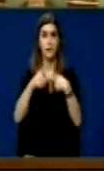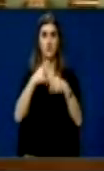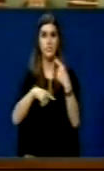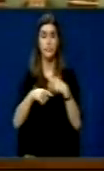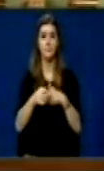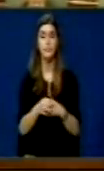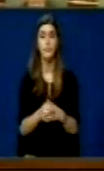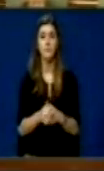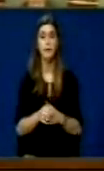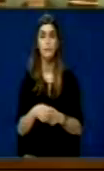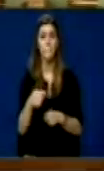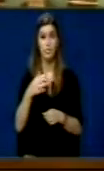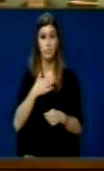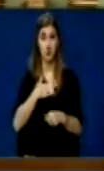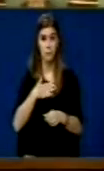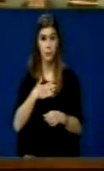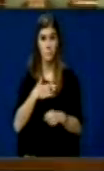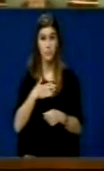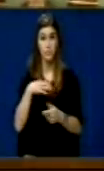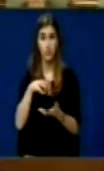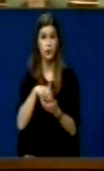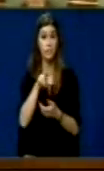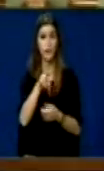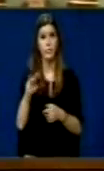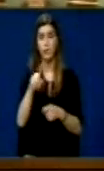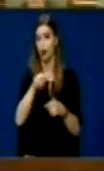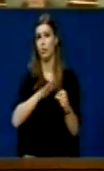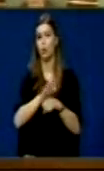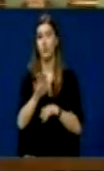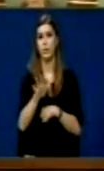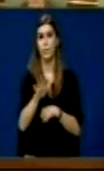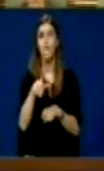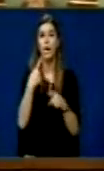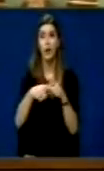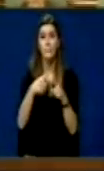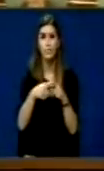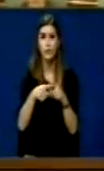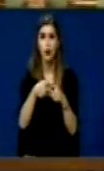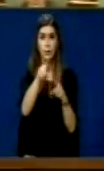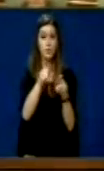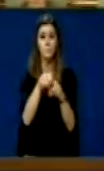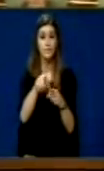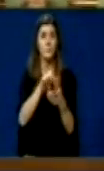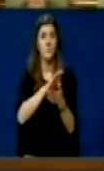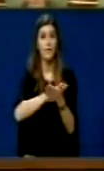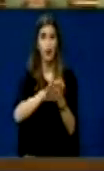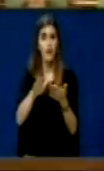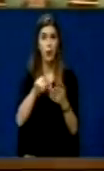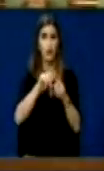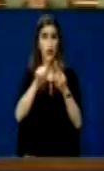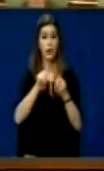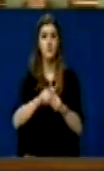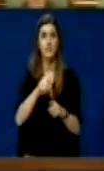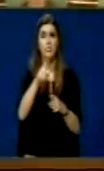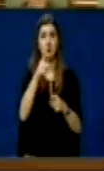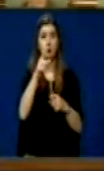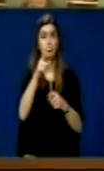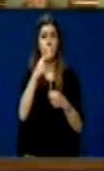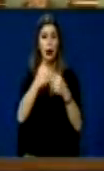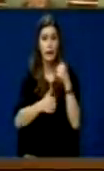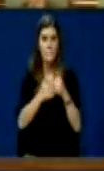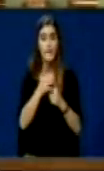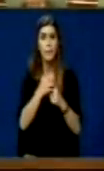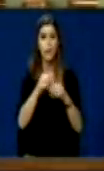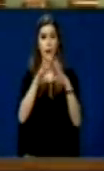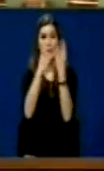Ne imi kundër, ne imi kundër përshkak se, më ndojmë që kjëlloj amnistije e krimit në kohen për deri